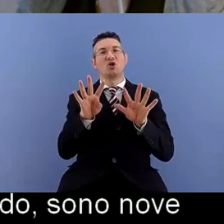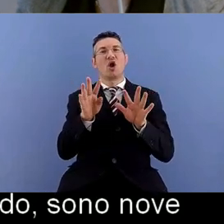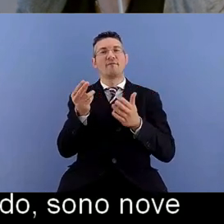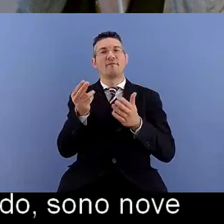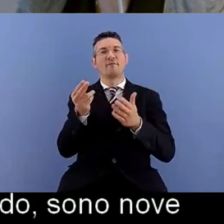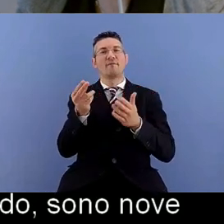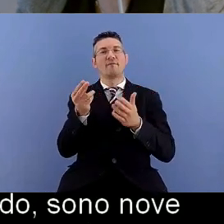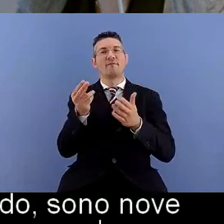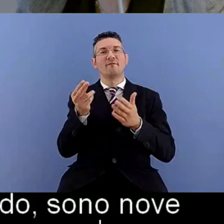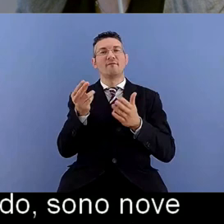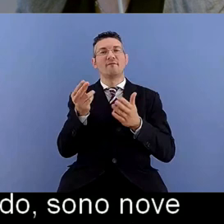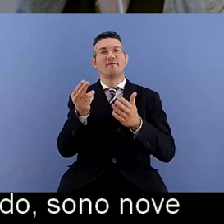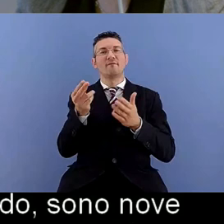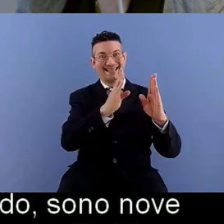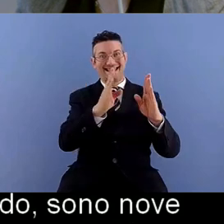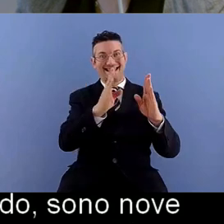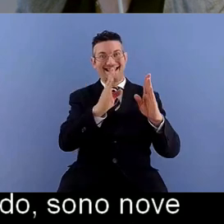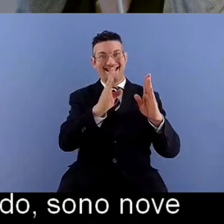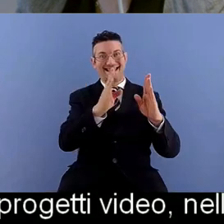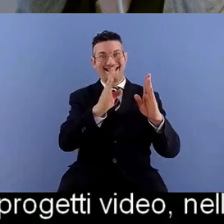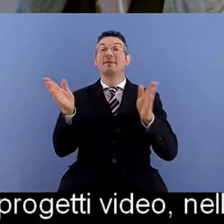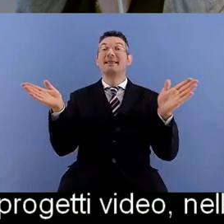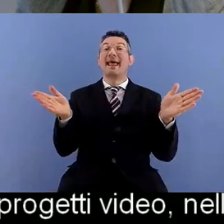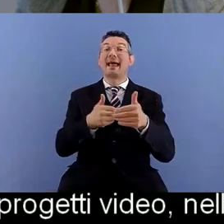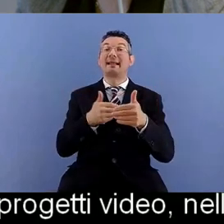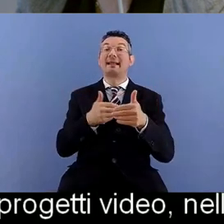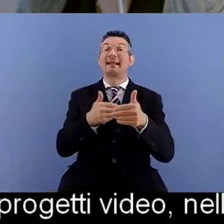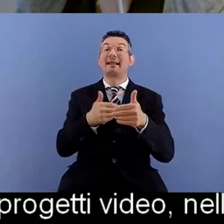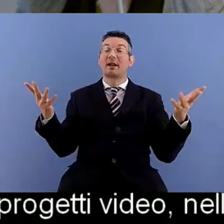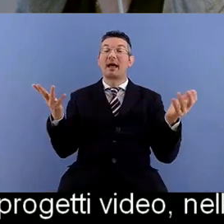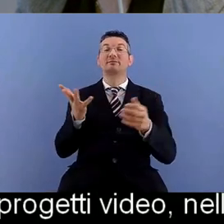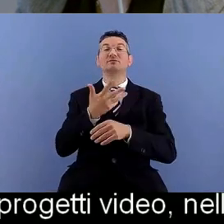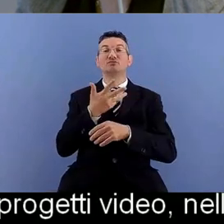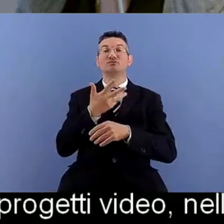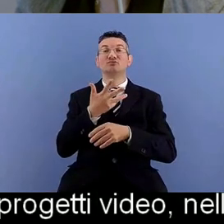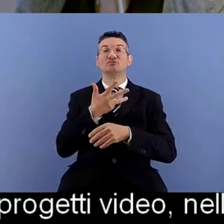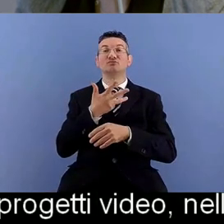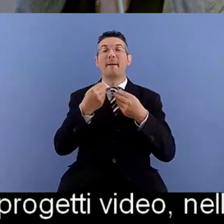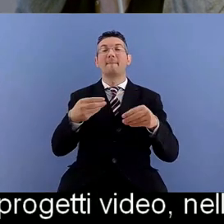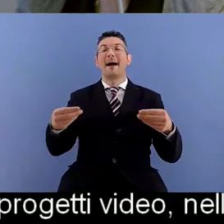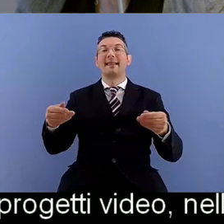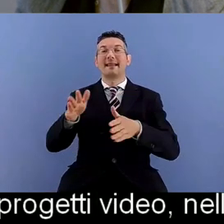e nella sala più grande invece sono raccolti i materiali tattili